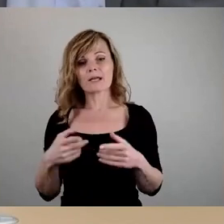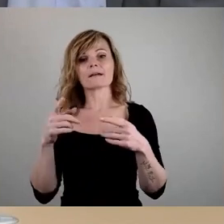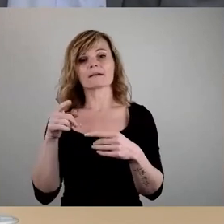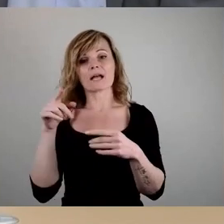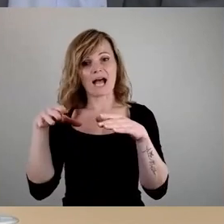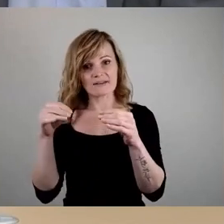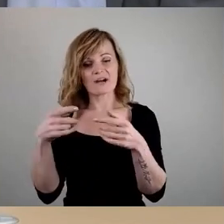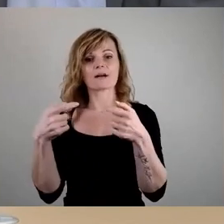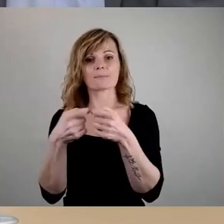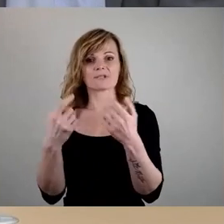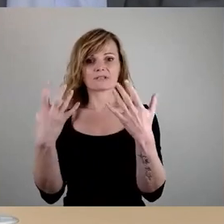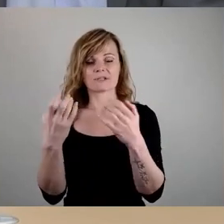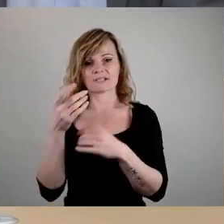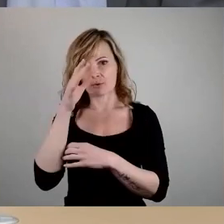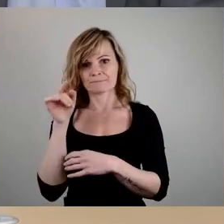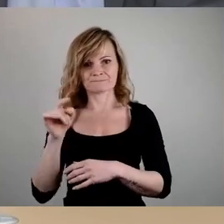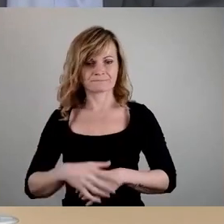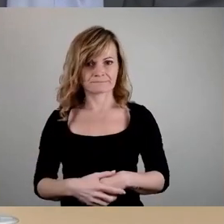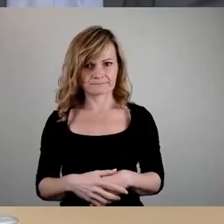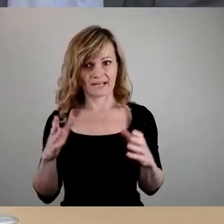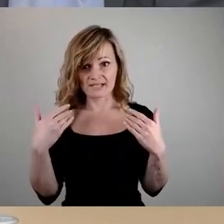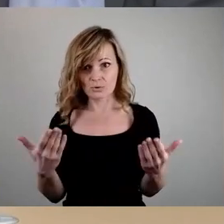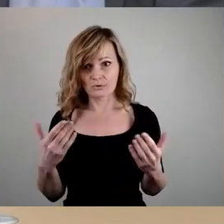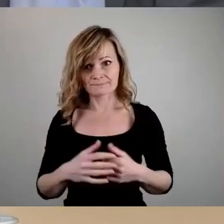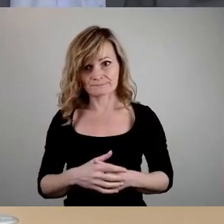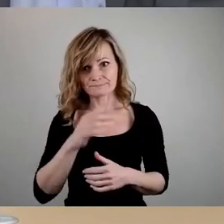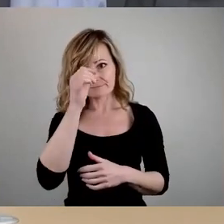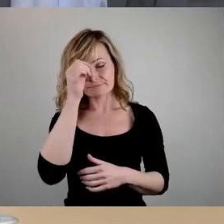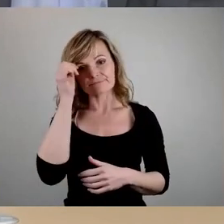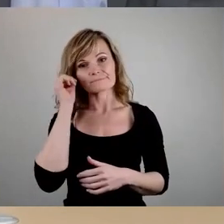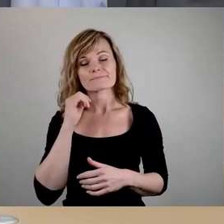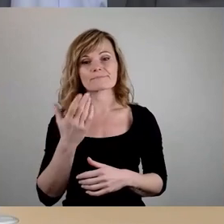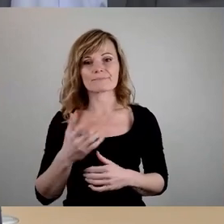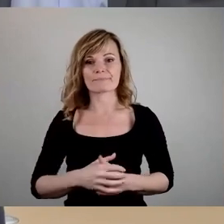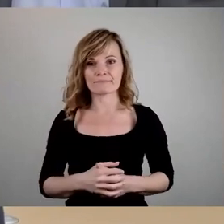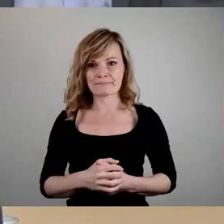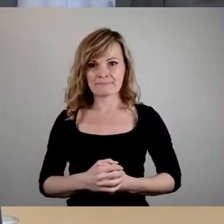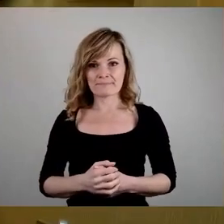Grünen startet. So, Änderungsantrag SPD, bitte schön, Frau Frau Wiese.